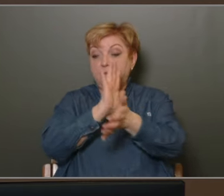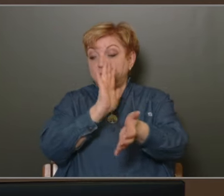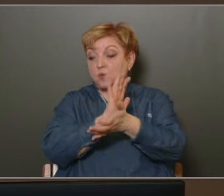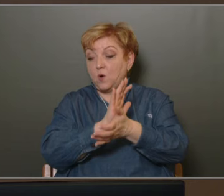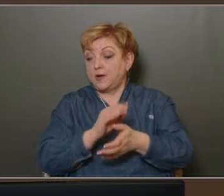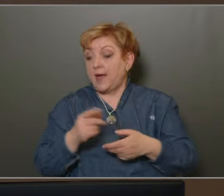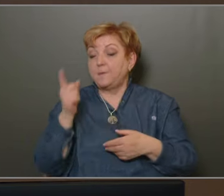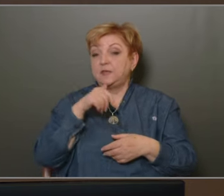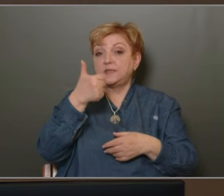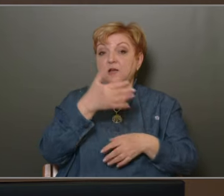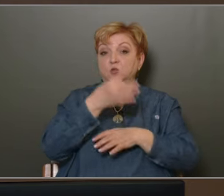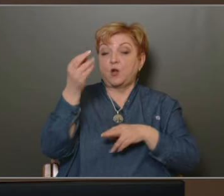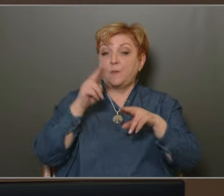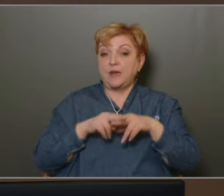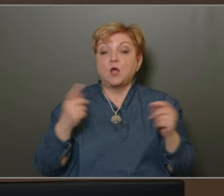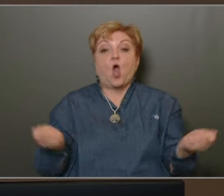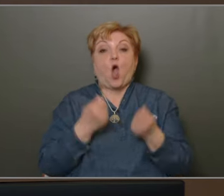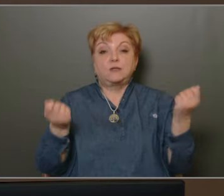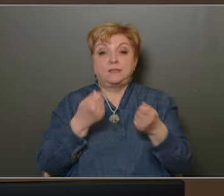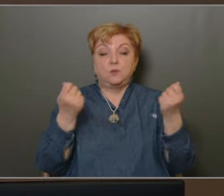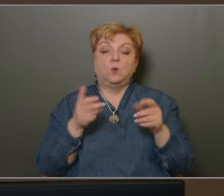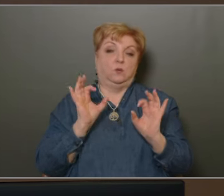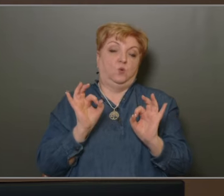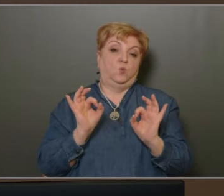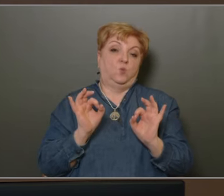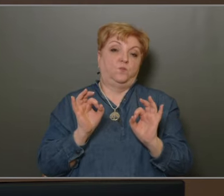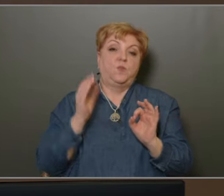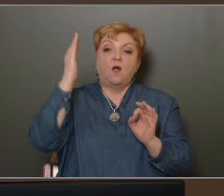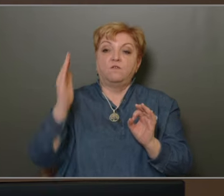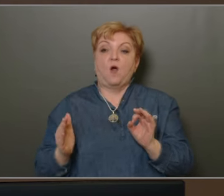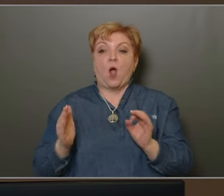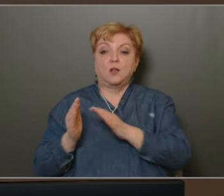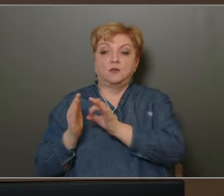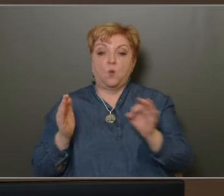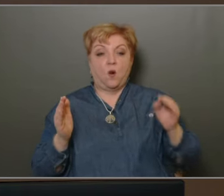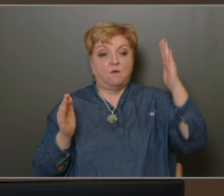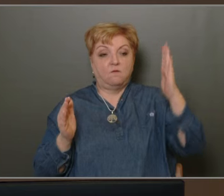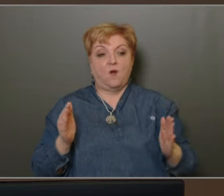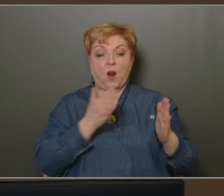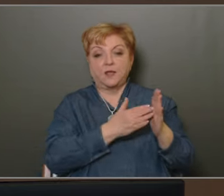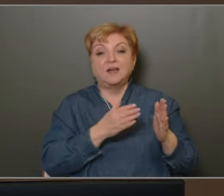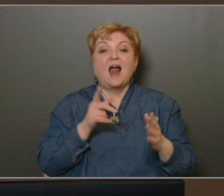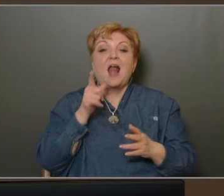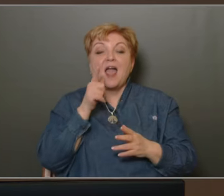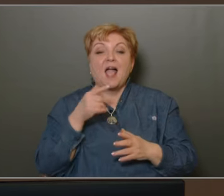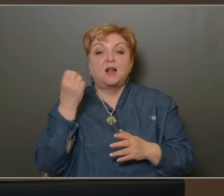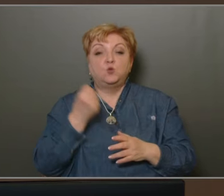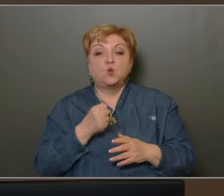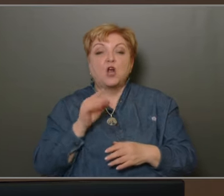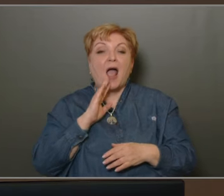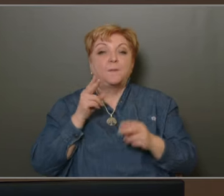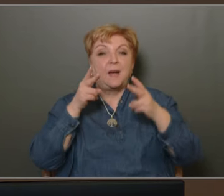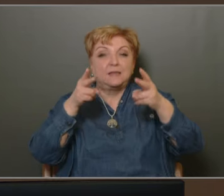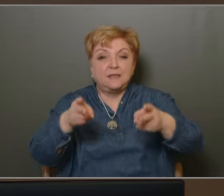itt is ugyanazt, mint az első napi rendnél, az akciózások azok jók. Tehát a faltól falig, a Lehel, Dózsa, Árpád